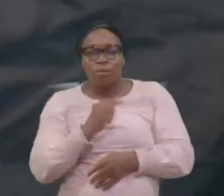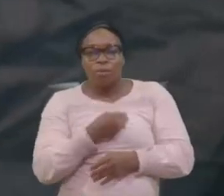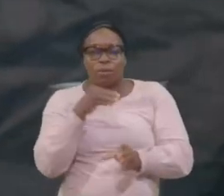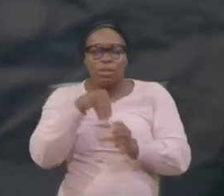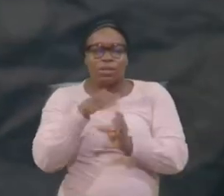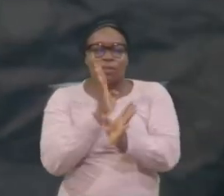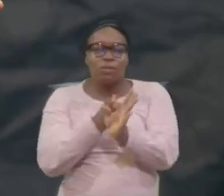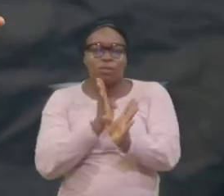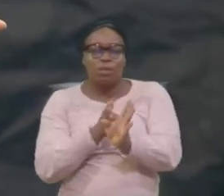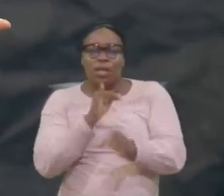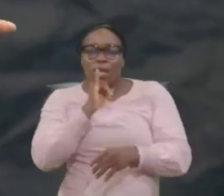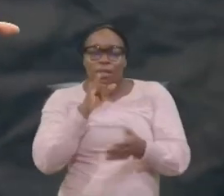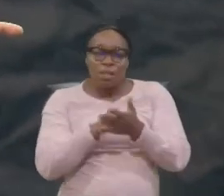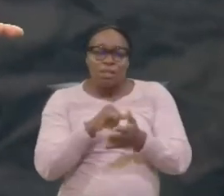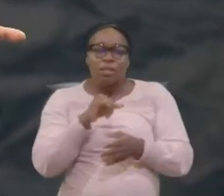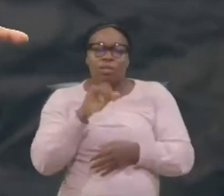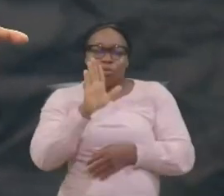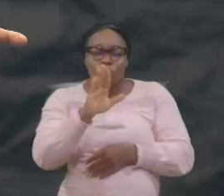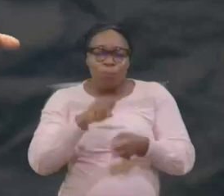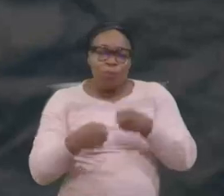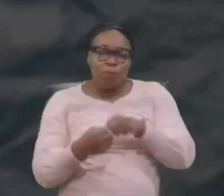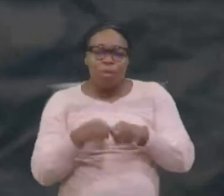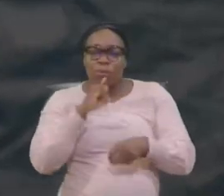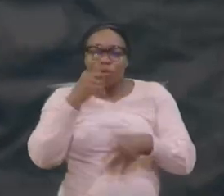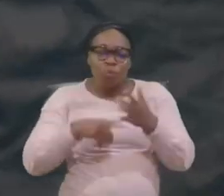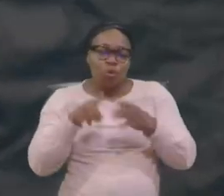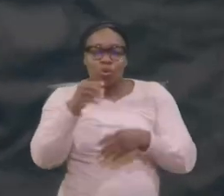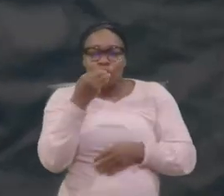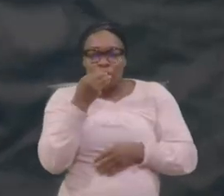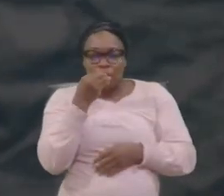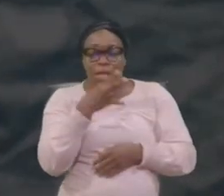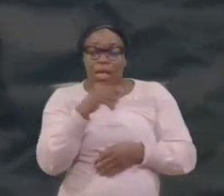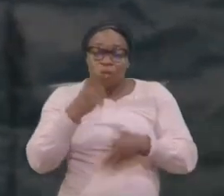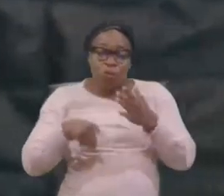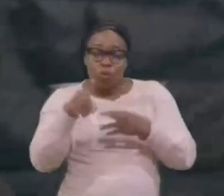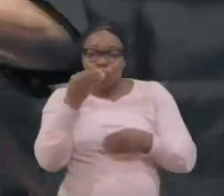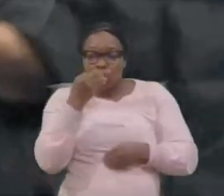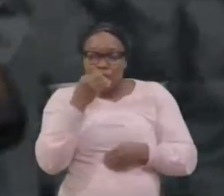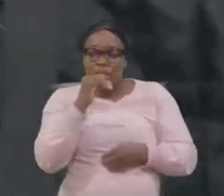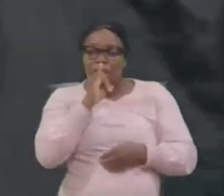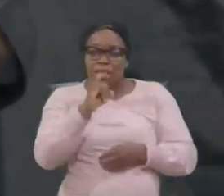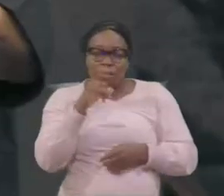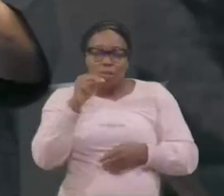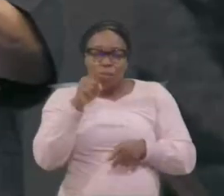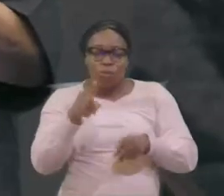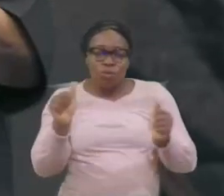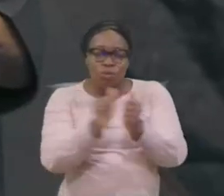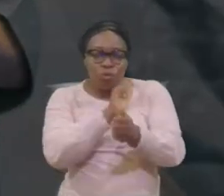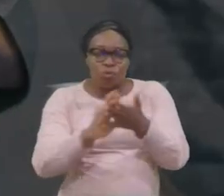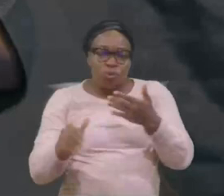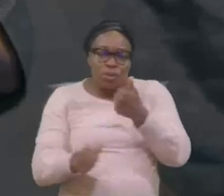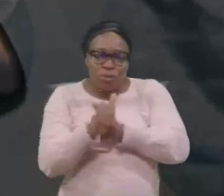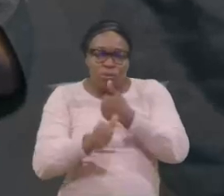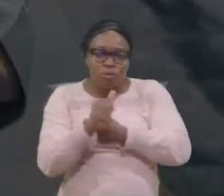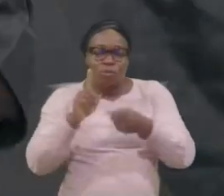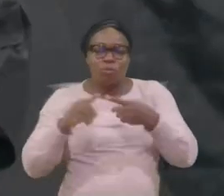c'est ce que tu manges. Ce que tu manges est en train de te ranger. Ton problème, c